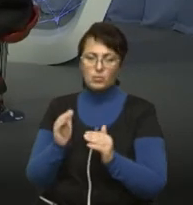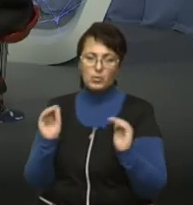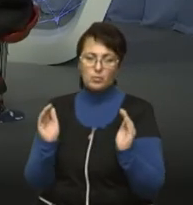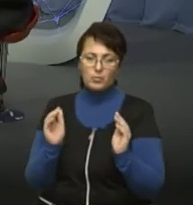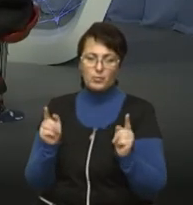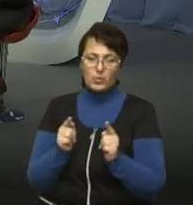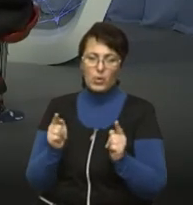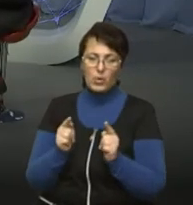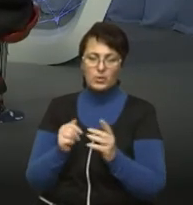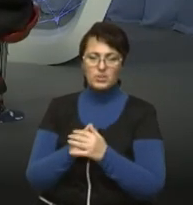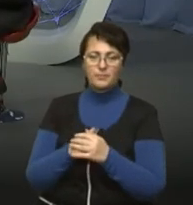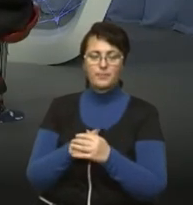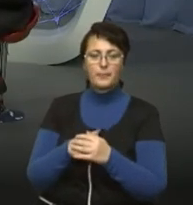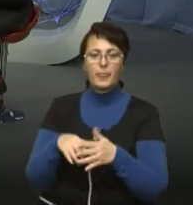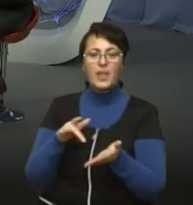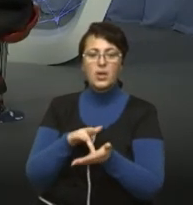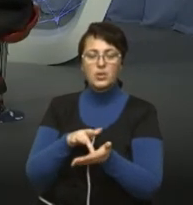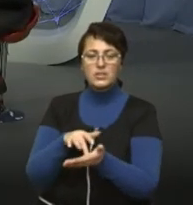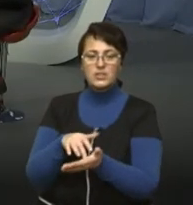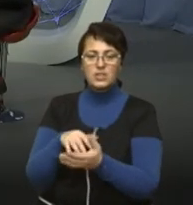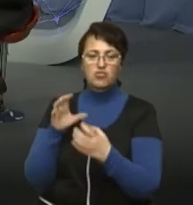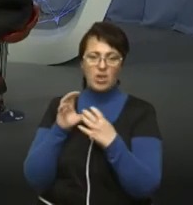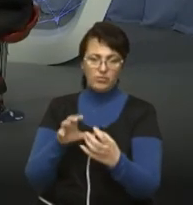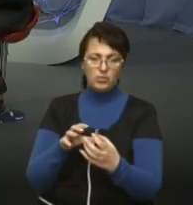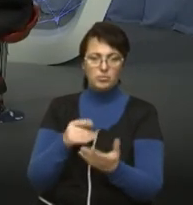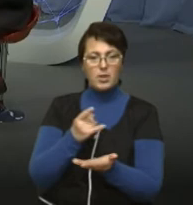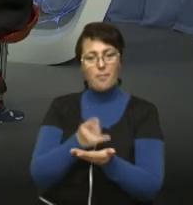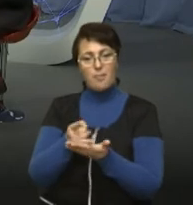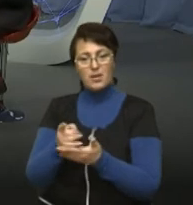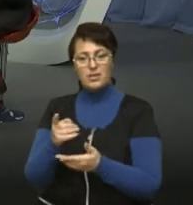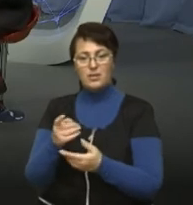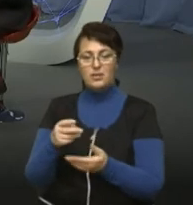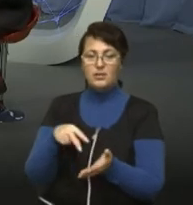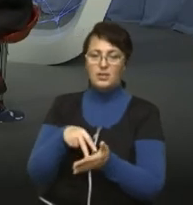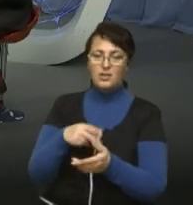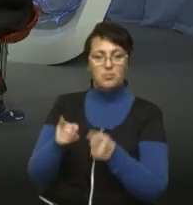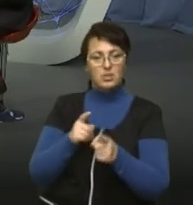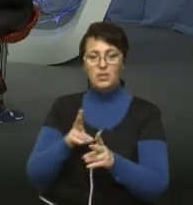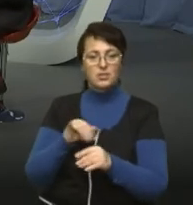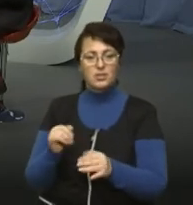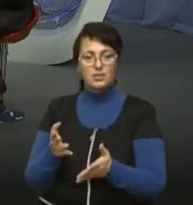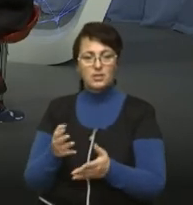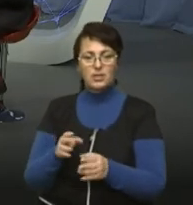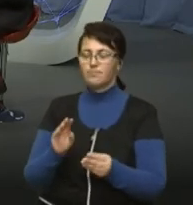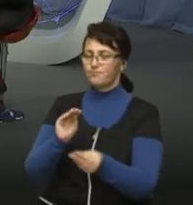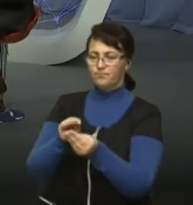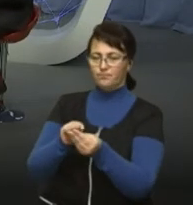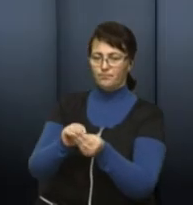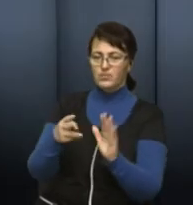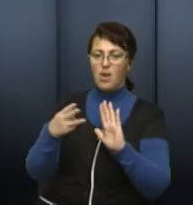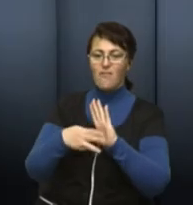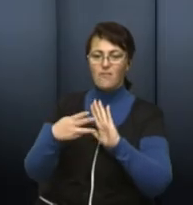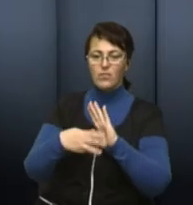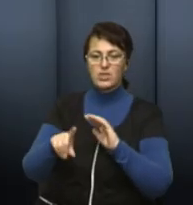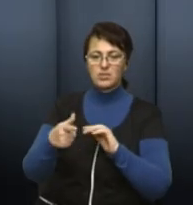запитань ще багато. Туристичні автобуси, паркінги для них та ціни? Міняються, не міняються? Для туристичних автобусів залишається без змін 80 гривень